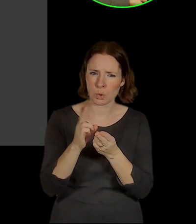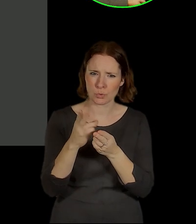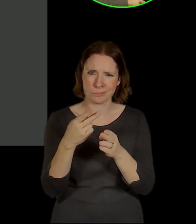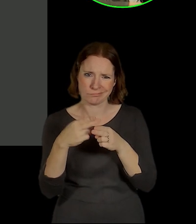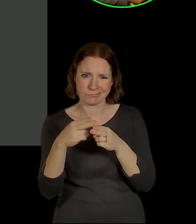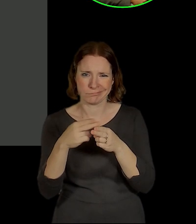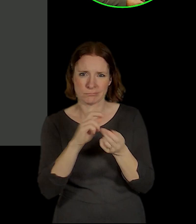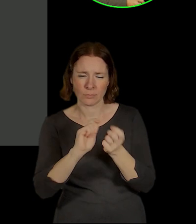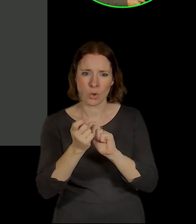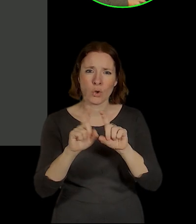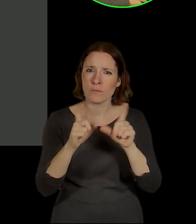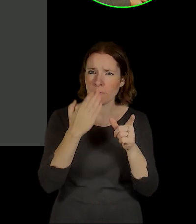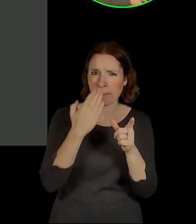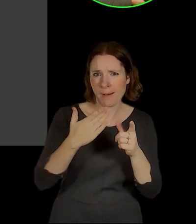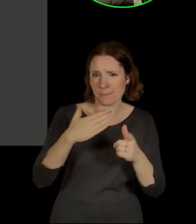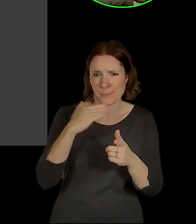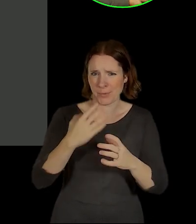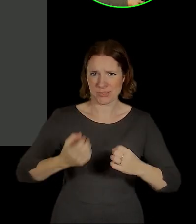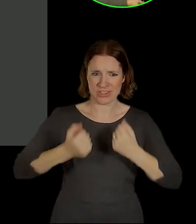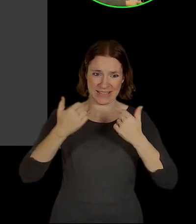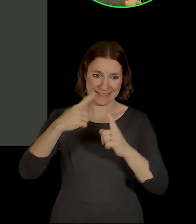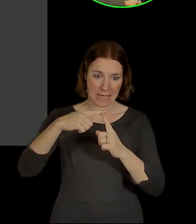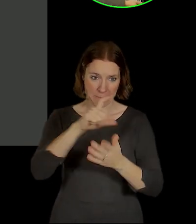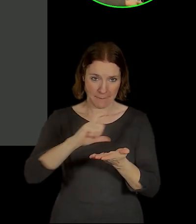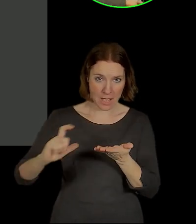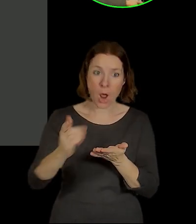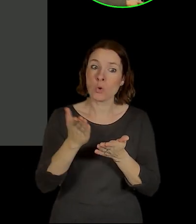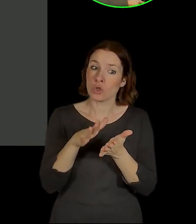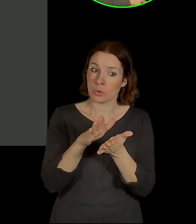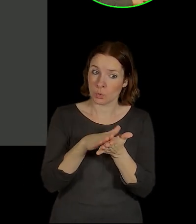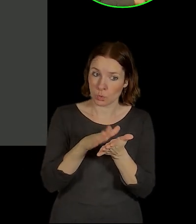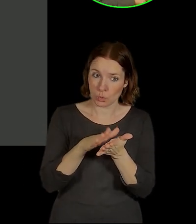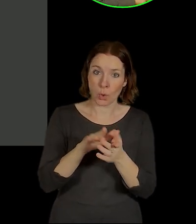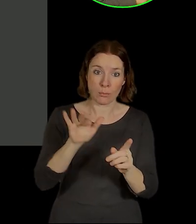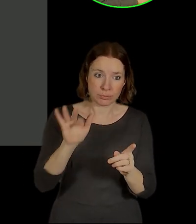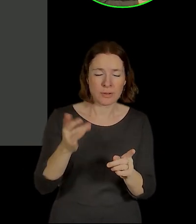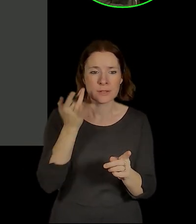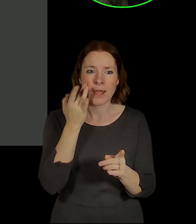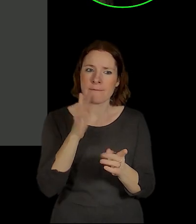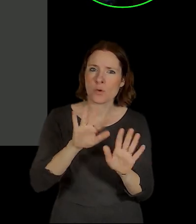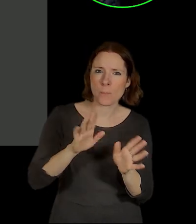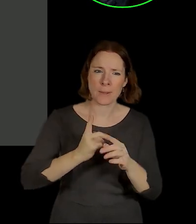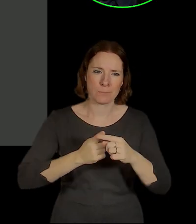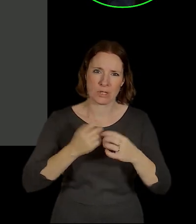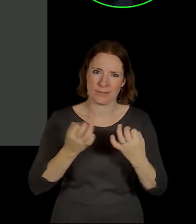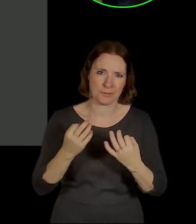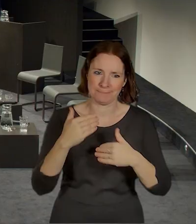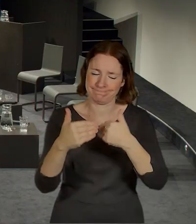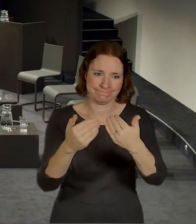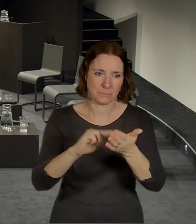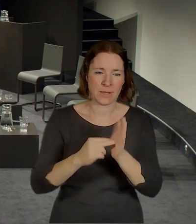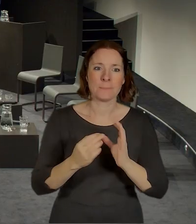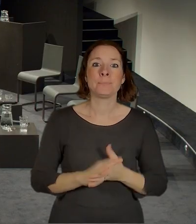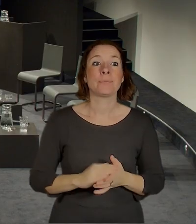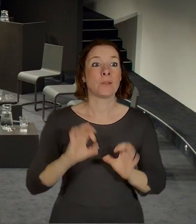je vlastně vidět, že je hrozně těžký navrhnout terminál, když vlastně nevíme úplně přesně, co bude v jejím okolí. Díky,